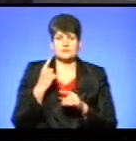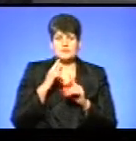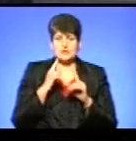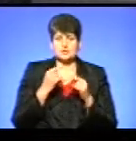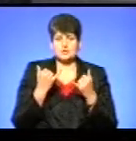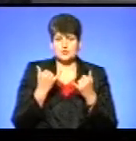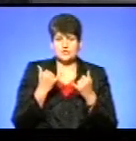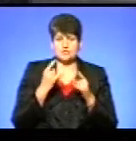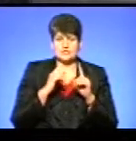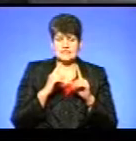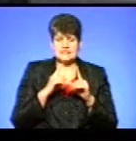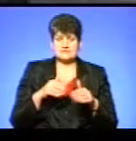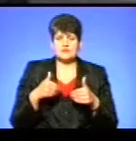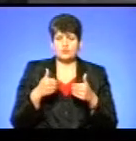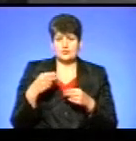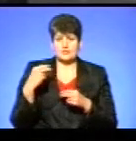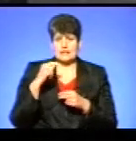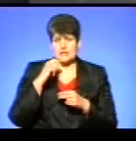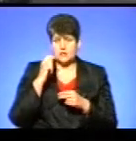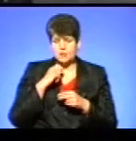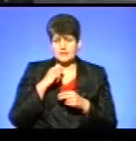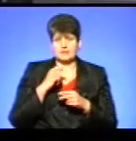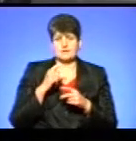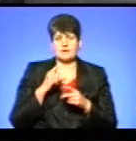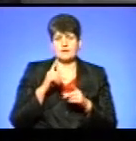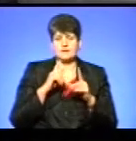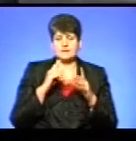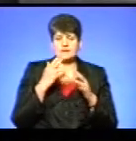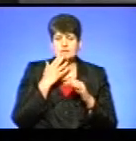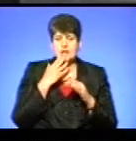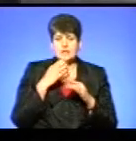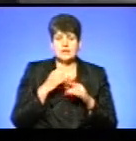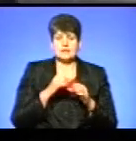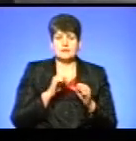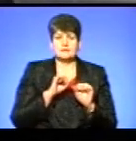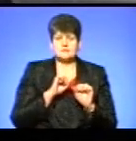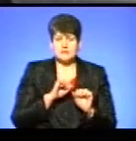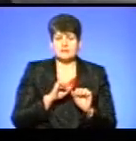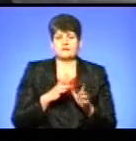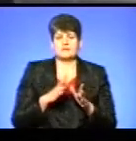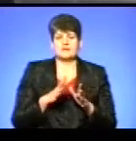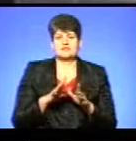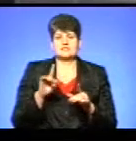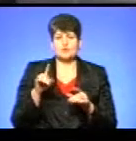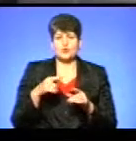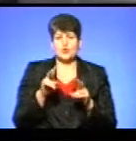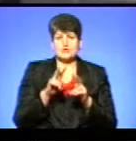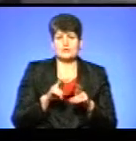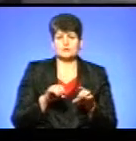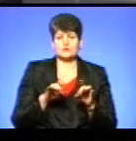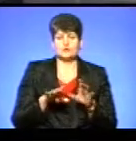на сьогоднішній сесії зведнулася до президента України та Ради національної безпеки з вимогою розглянути постанову Верховної Ради номер